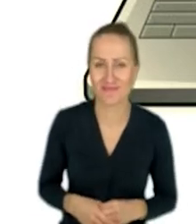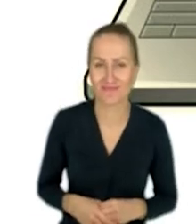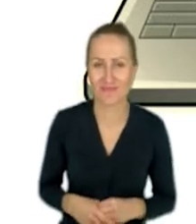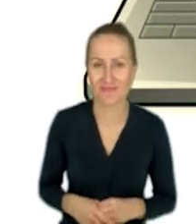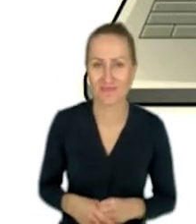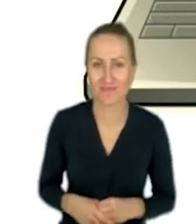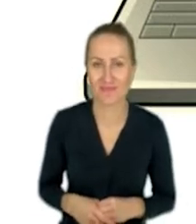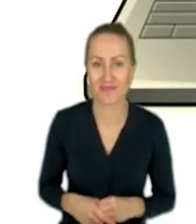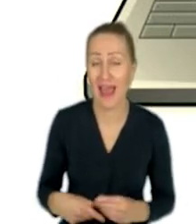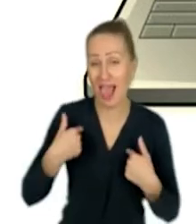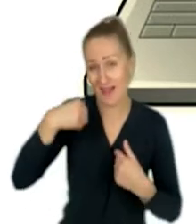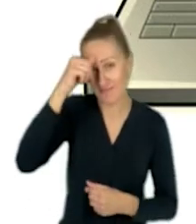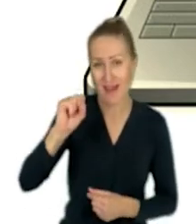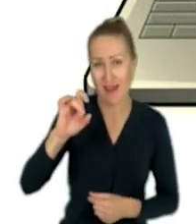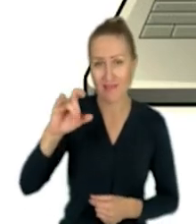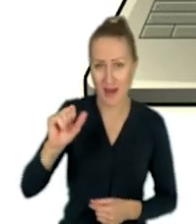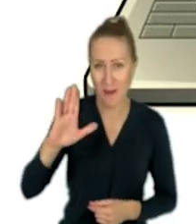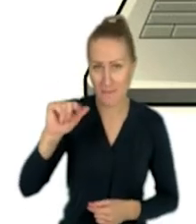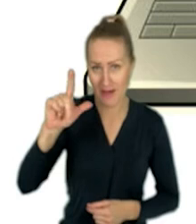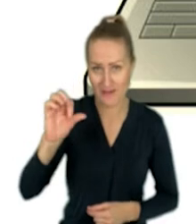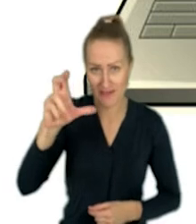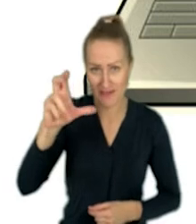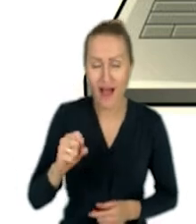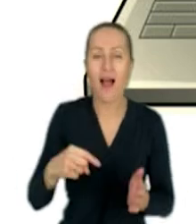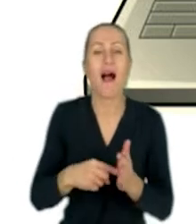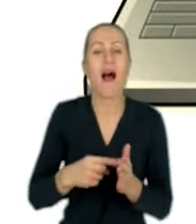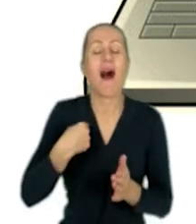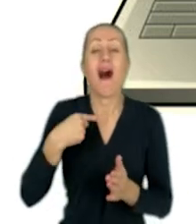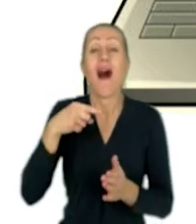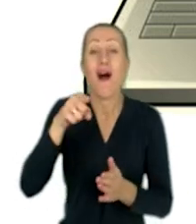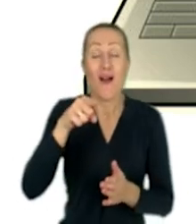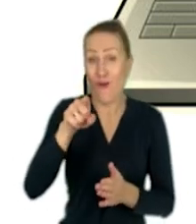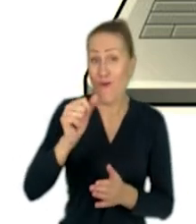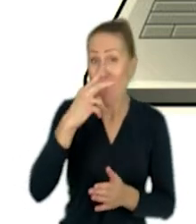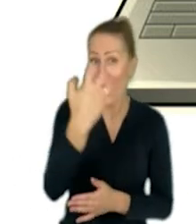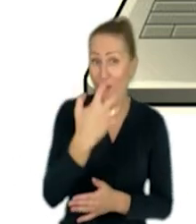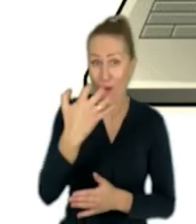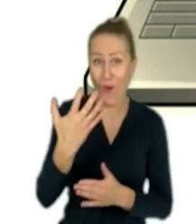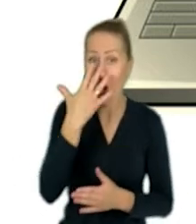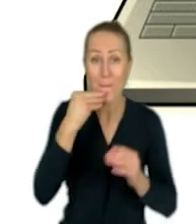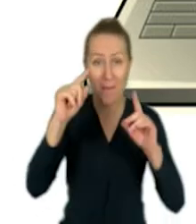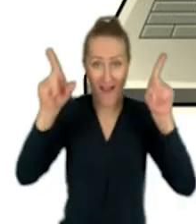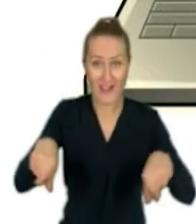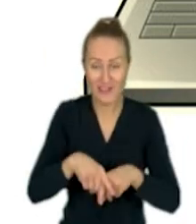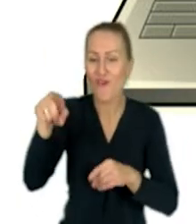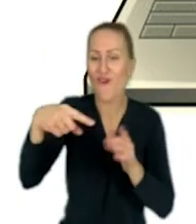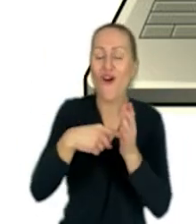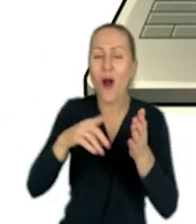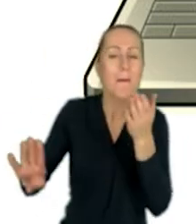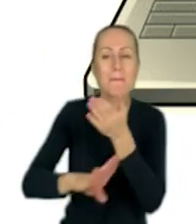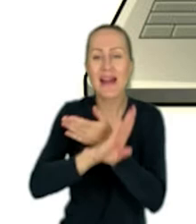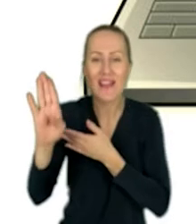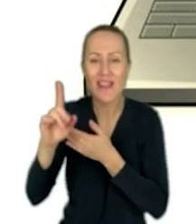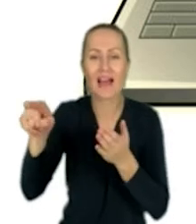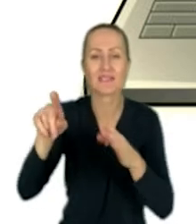Ja się nazywam Aga Bilska i to, co widzicie na ekranie, to prezentacja, która